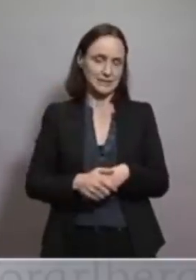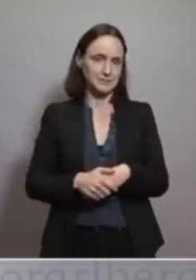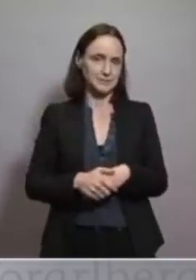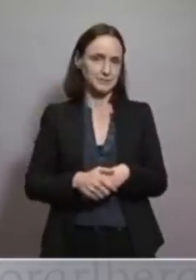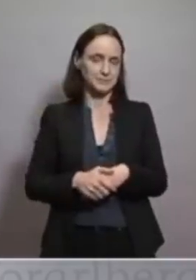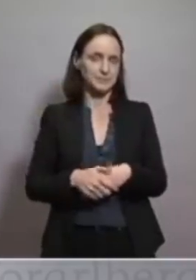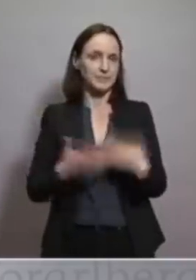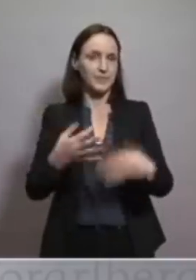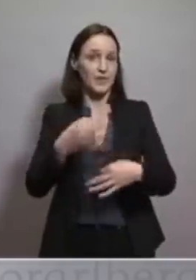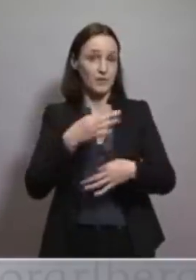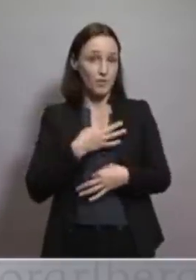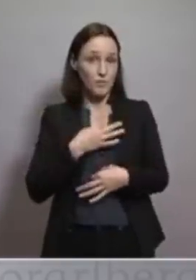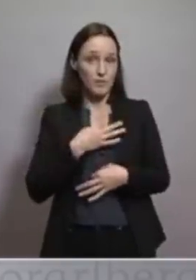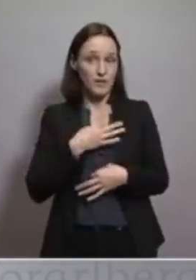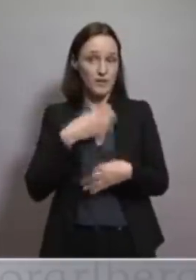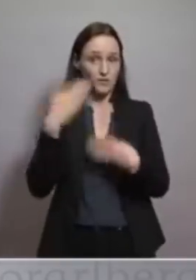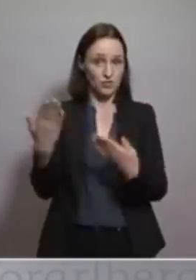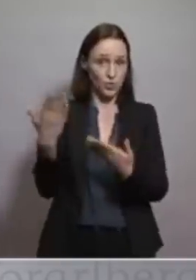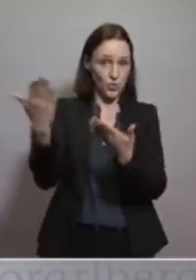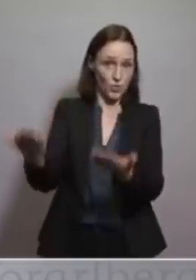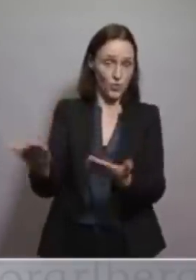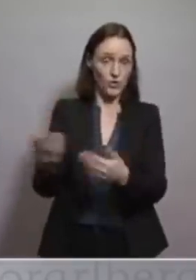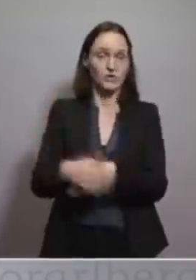mich ein Zeichen, wie soll ich sagen,